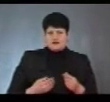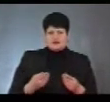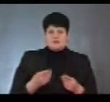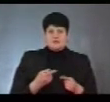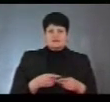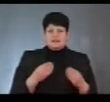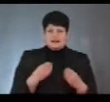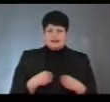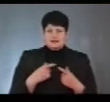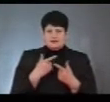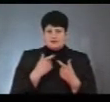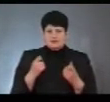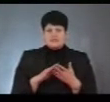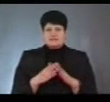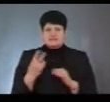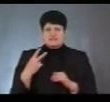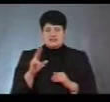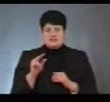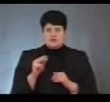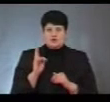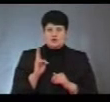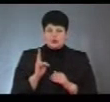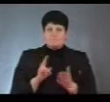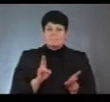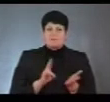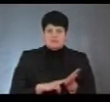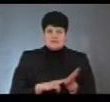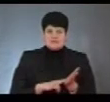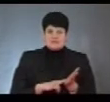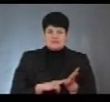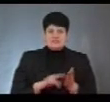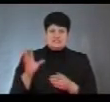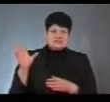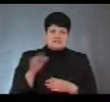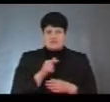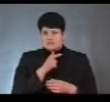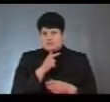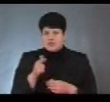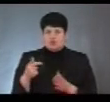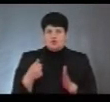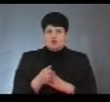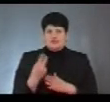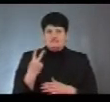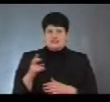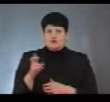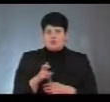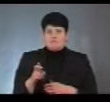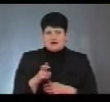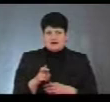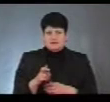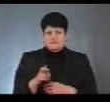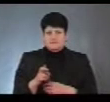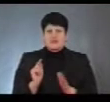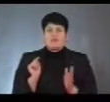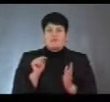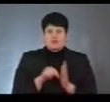інформацію станом на 20 число. Ті, хто прописаний, за весь період до 20 березня попадуть в